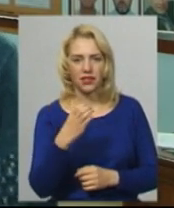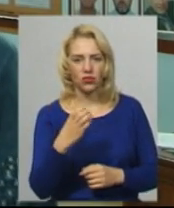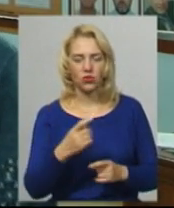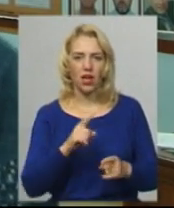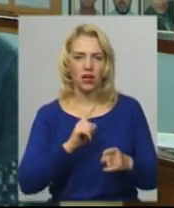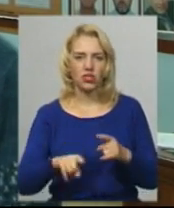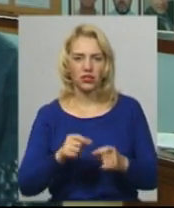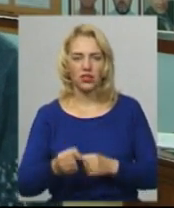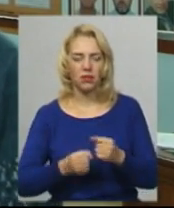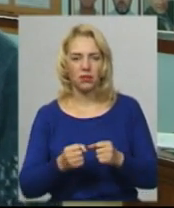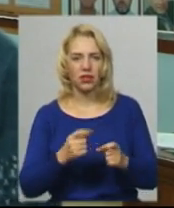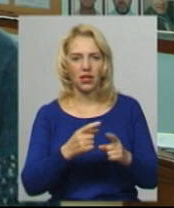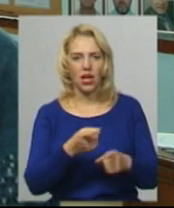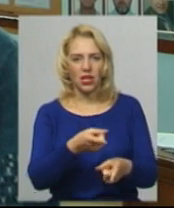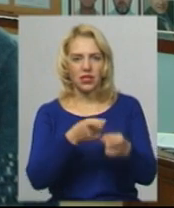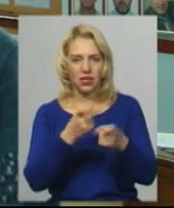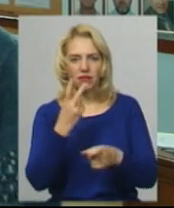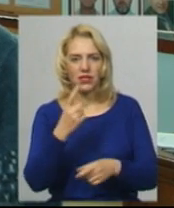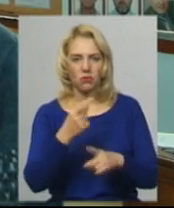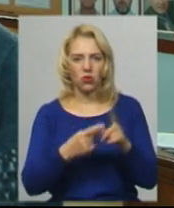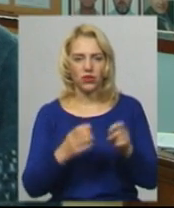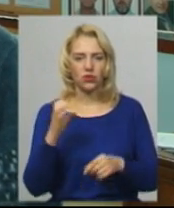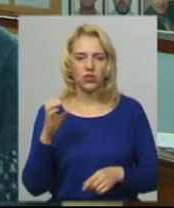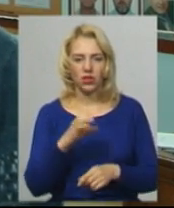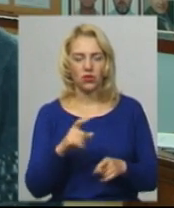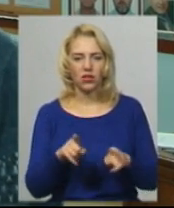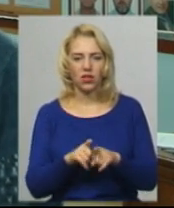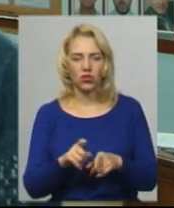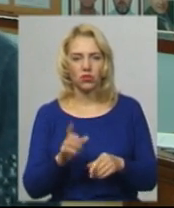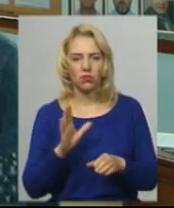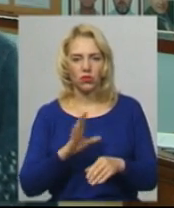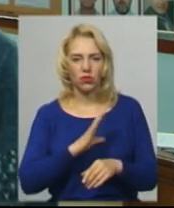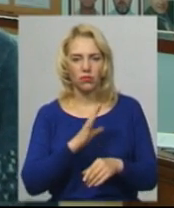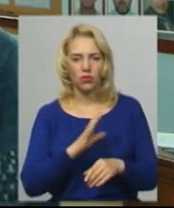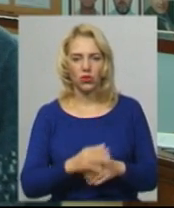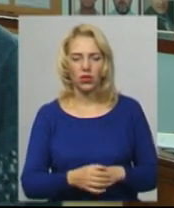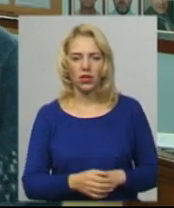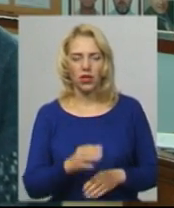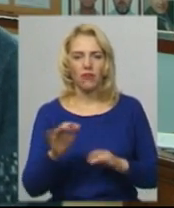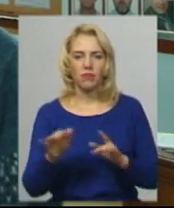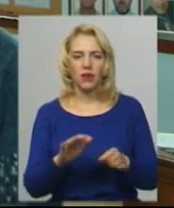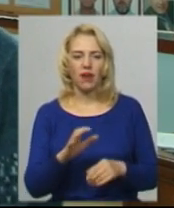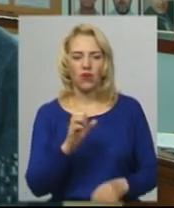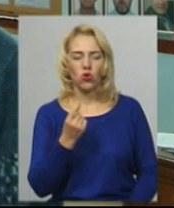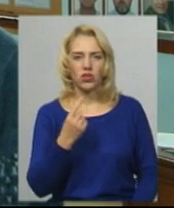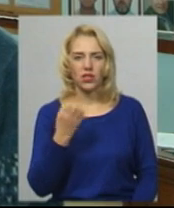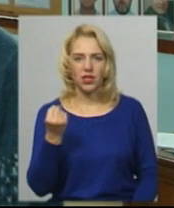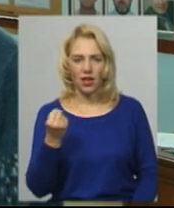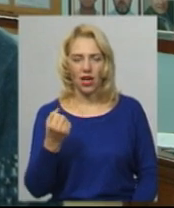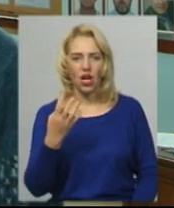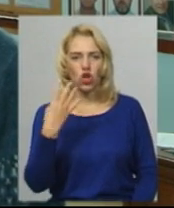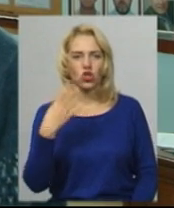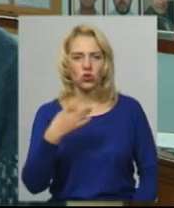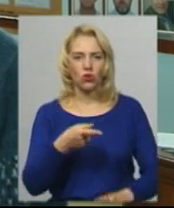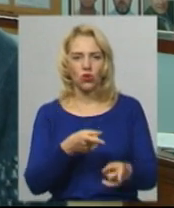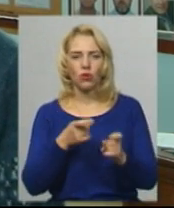швидкий біг, це дається на постріл 2,5 секунди. Крім цього було вправи ГП-11А, 40 пострілів змішаного